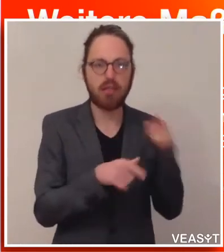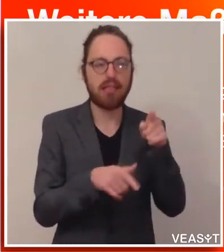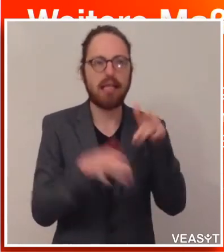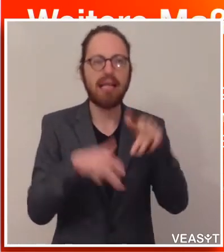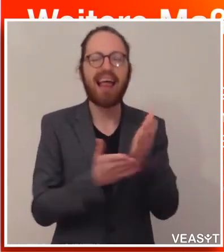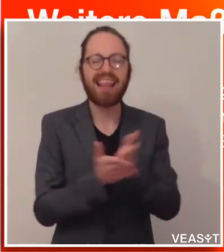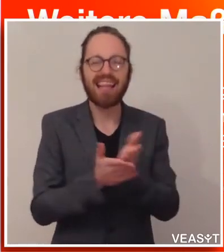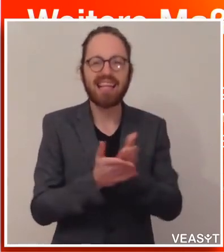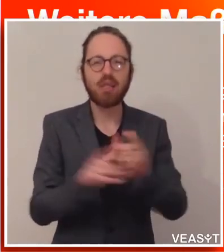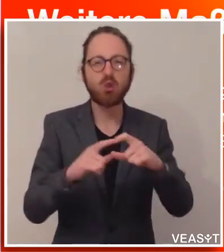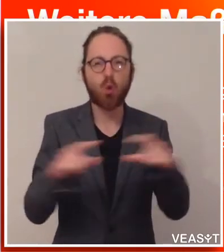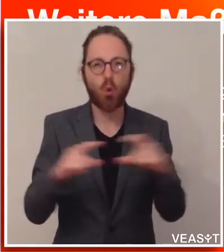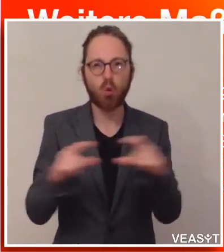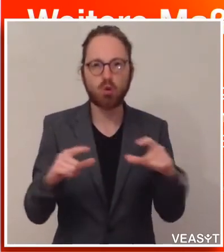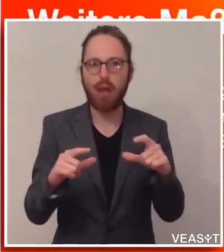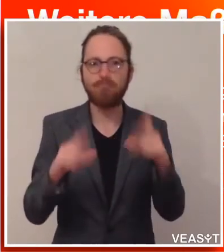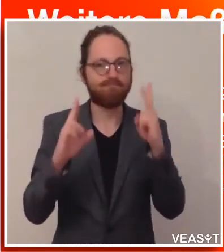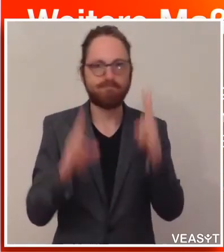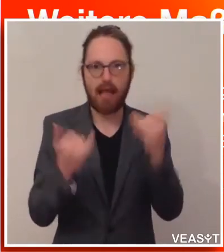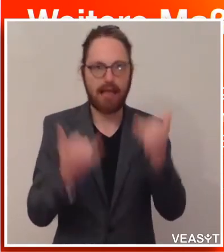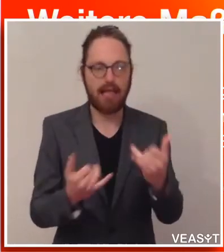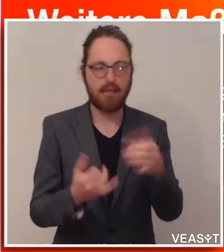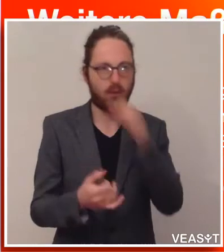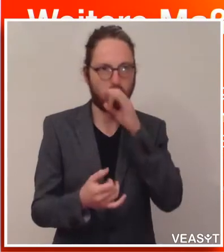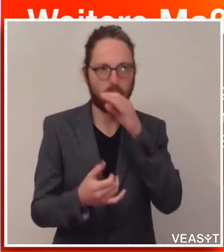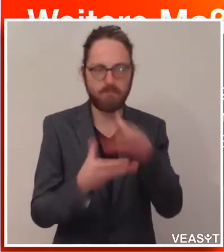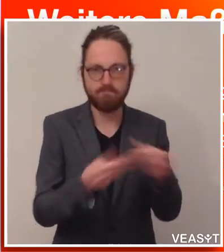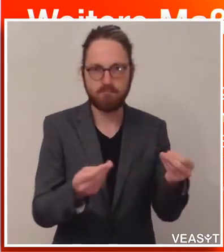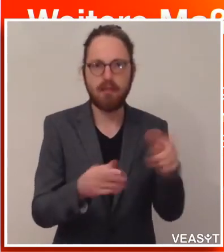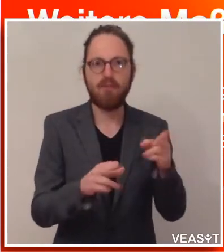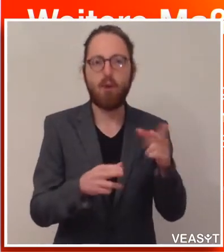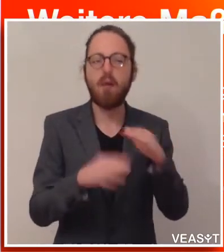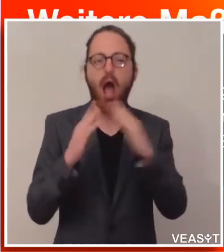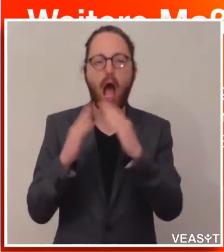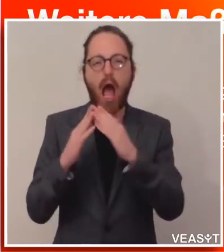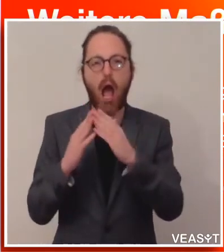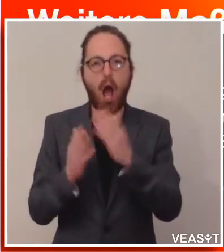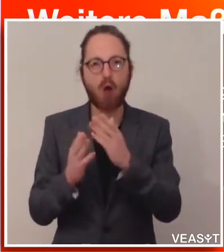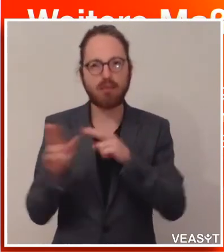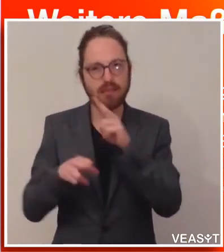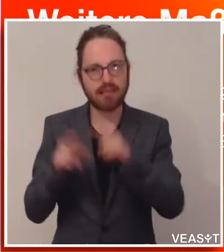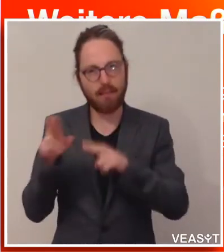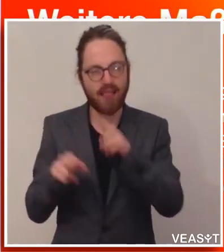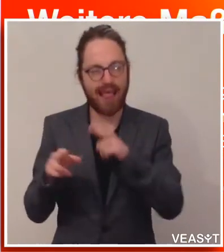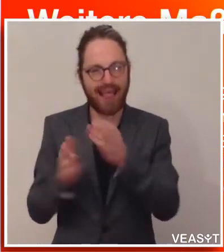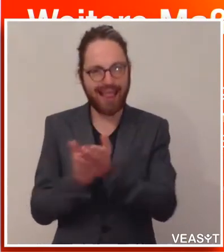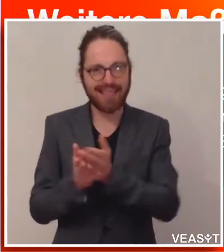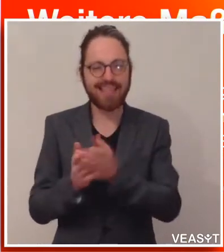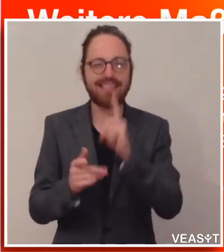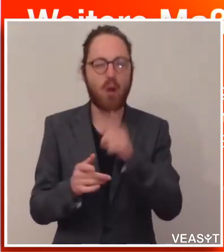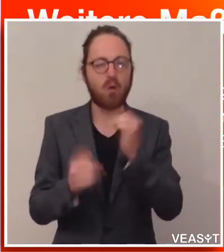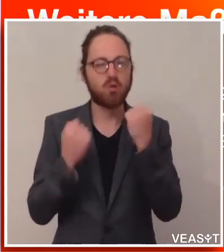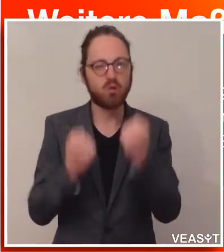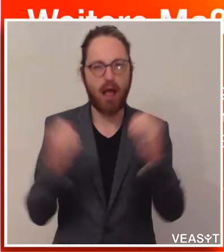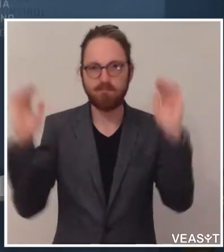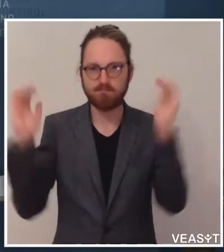auch der Hauspflegedienst auf das absolut Notwendige reduziert wurde. Und diejenigen, die jetzt diese Gutscheine haben,